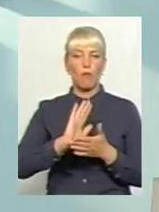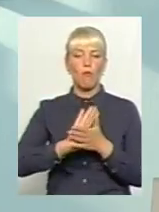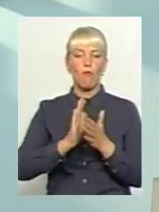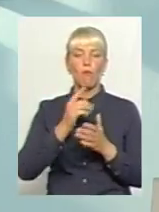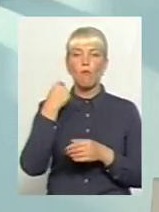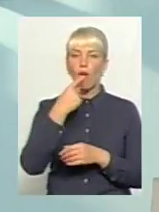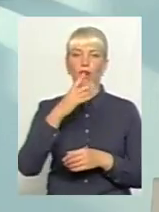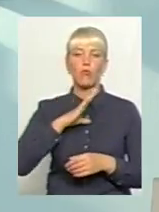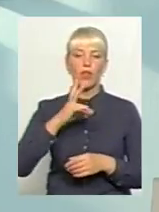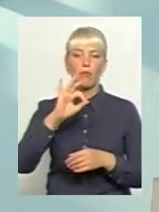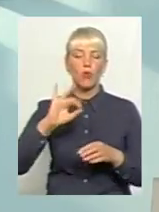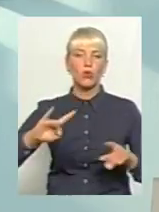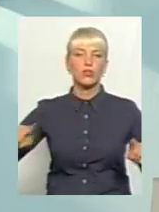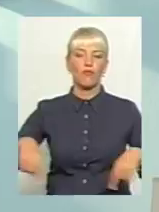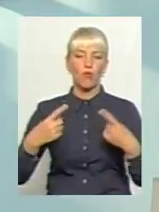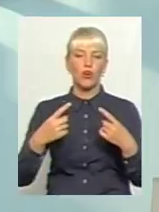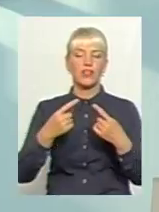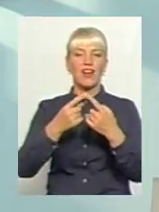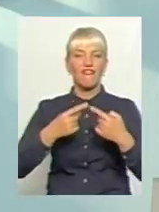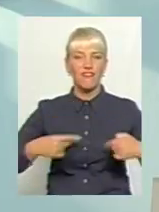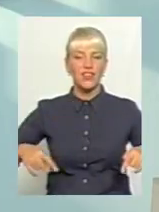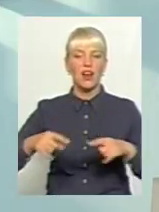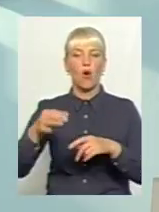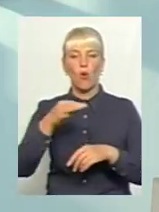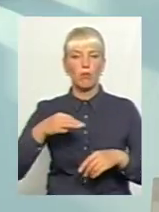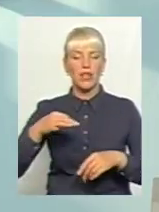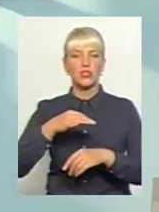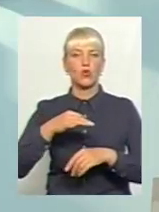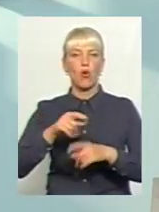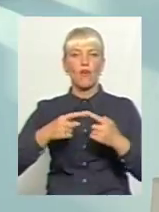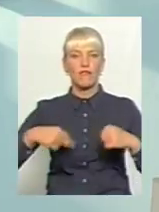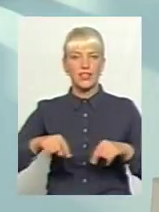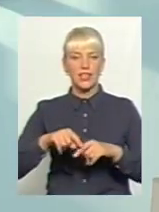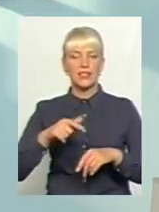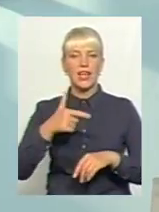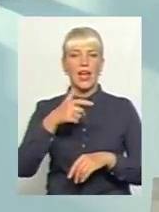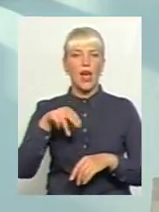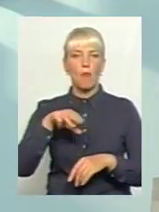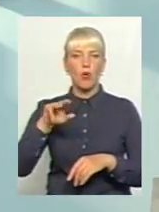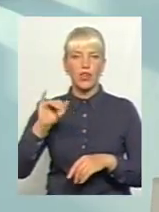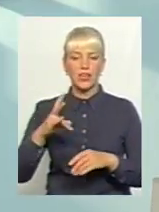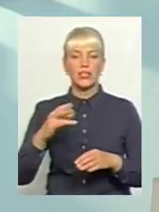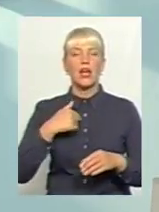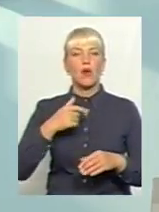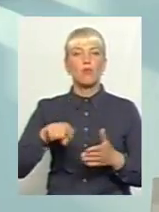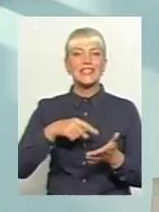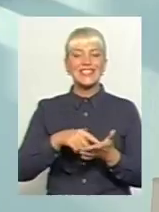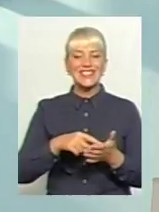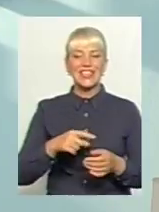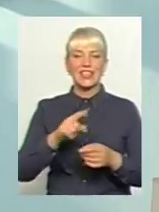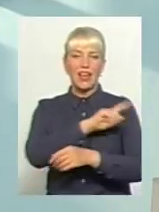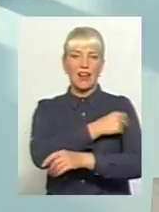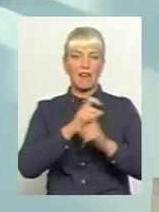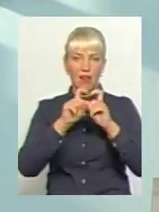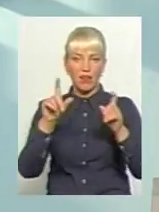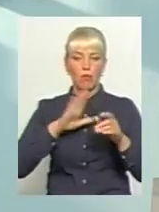філії обласного відділення гемодіалізу. У нас в міській лікарні було виділено площі під цю